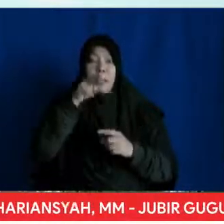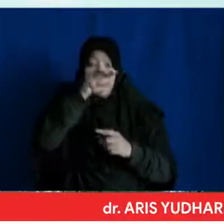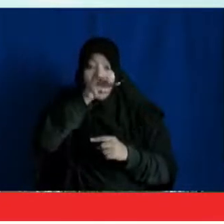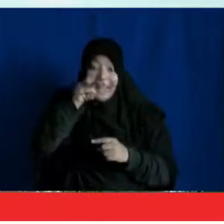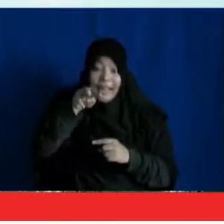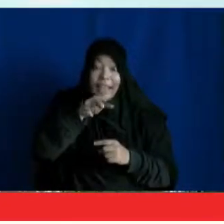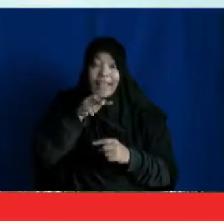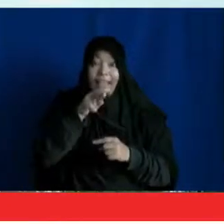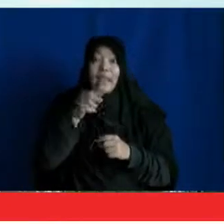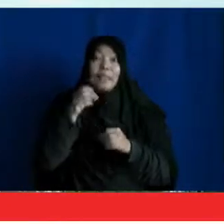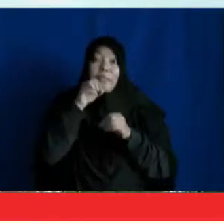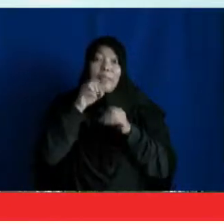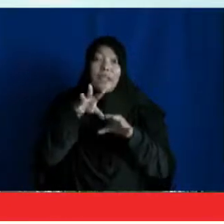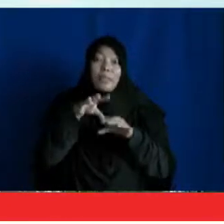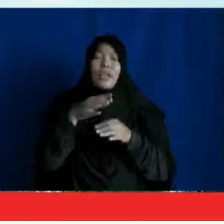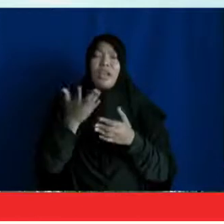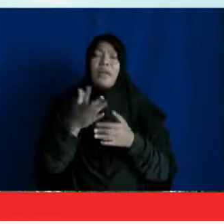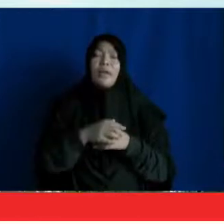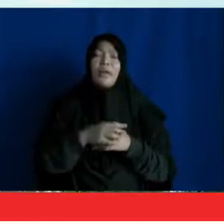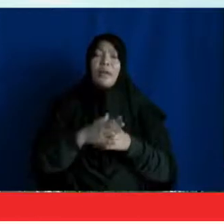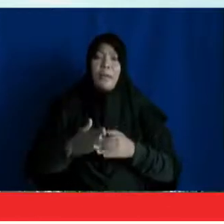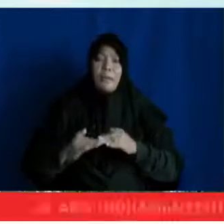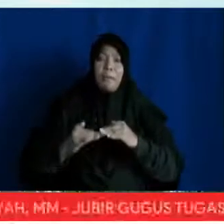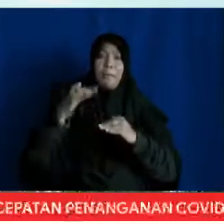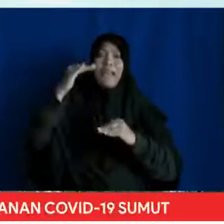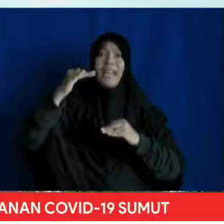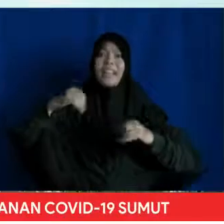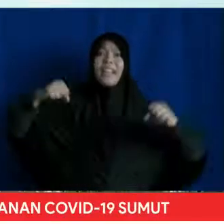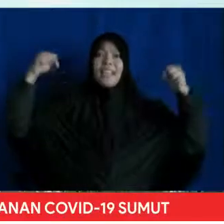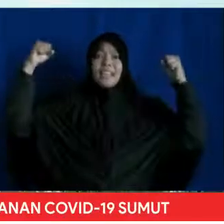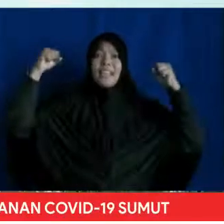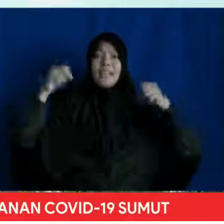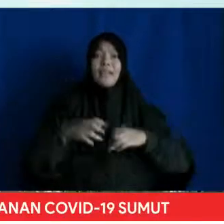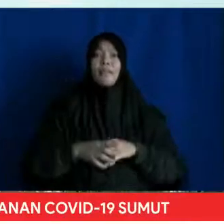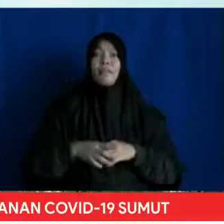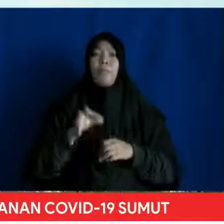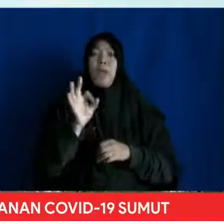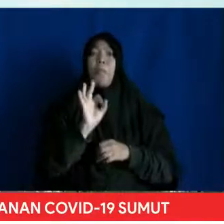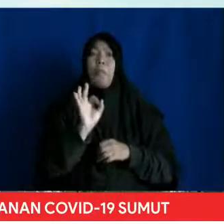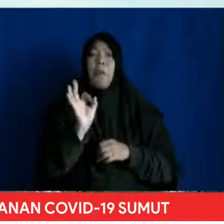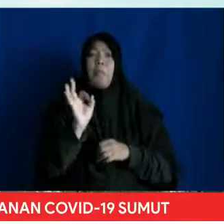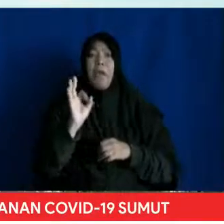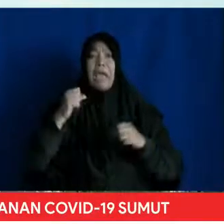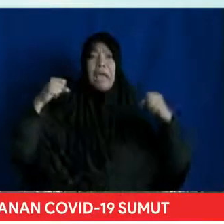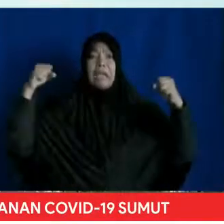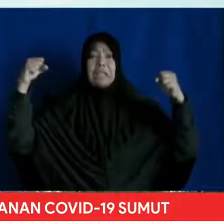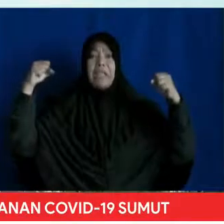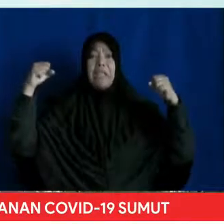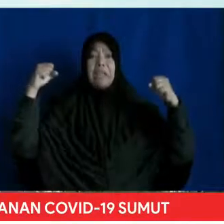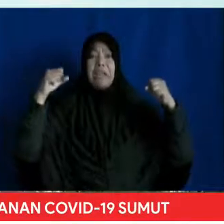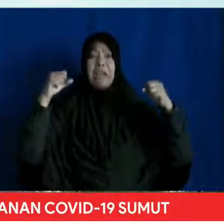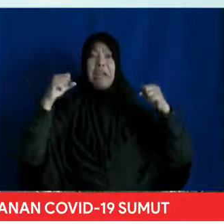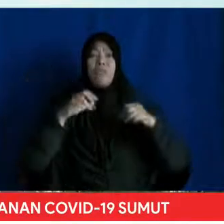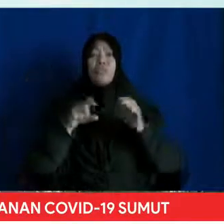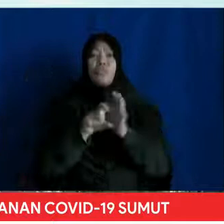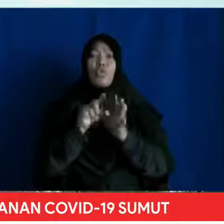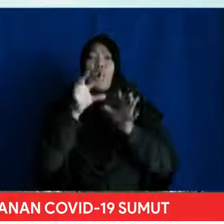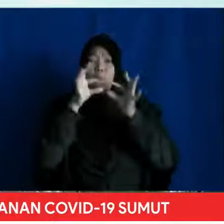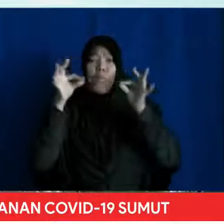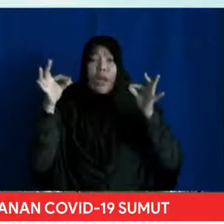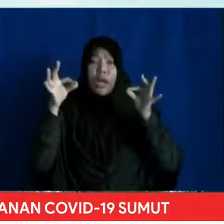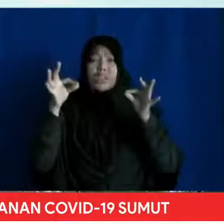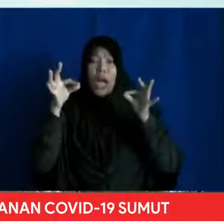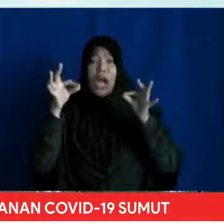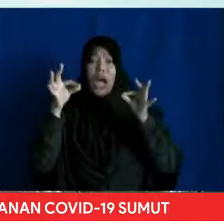dapat meningkatkan imunitas Sebaliknya Belum ada studi yang menyatakan Berpuasa beresiko meningkatkan infeksi